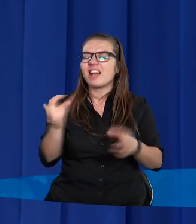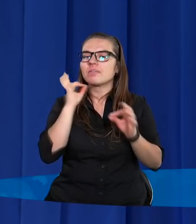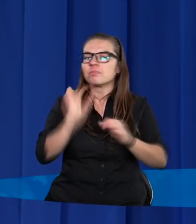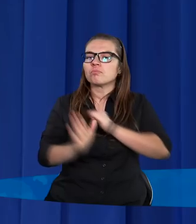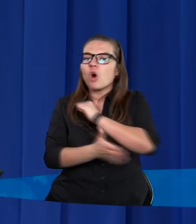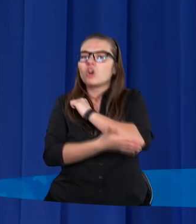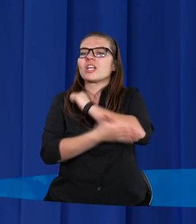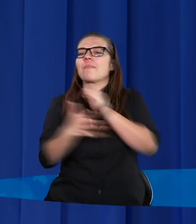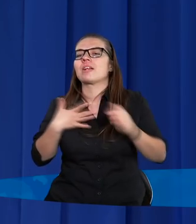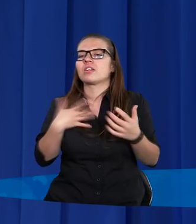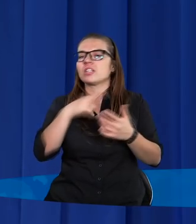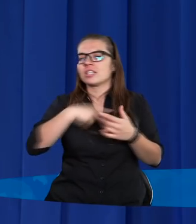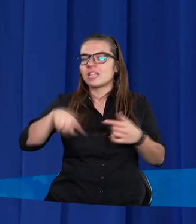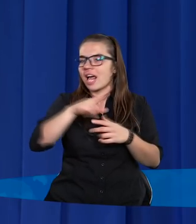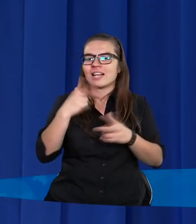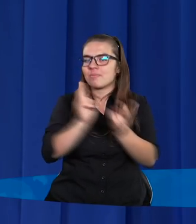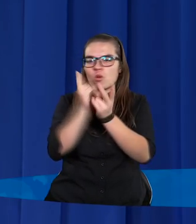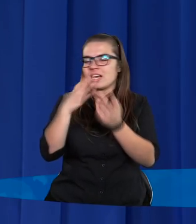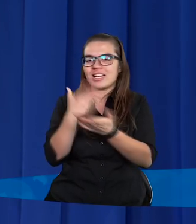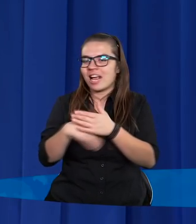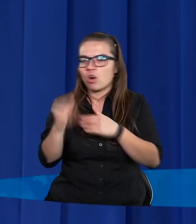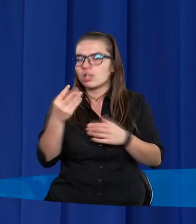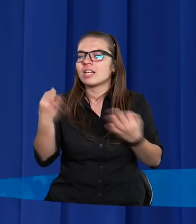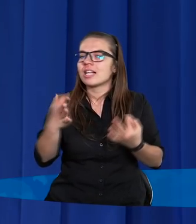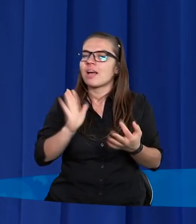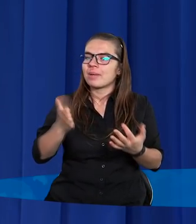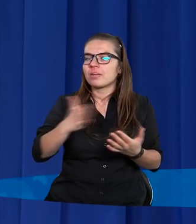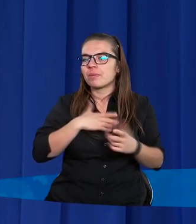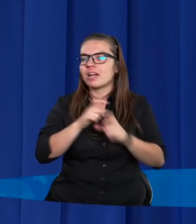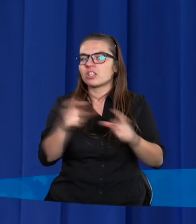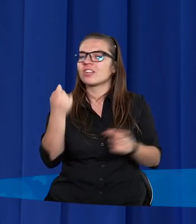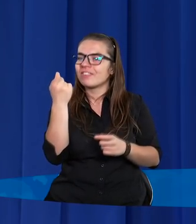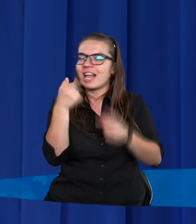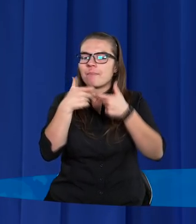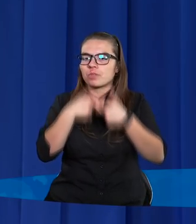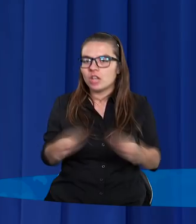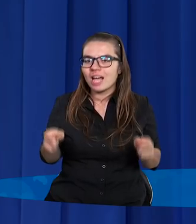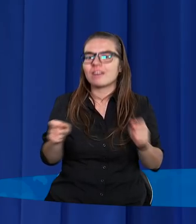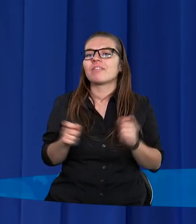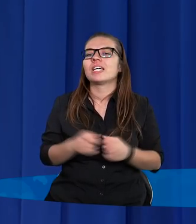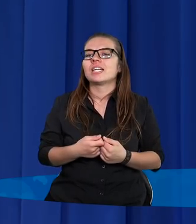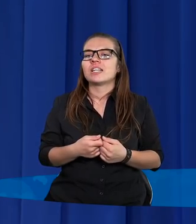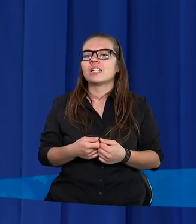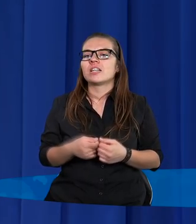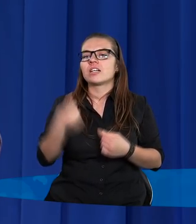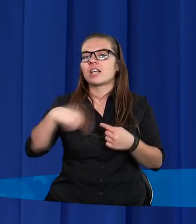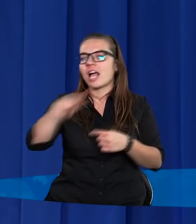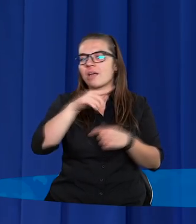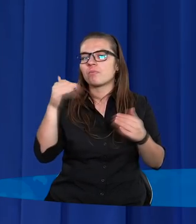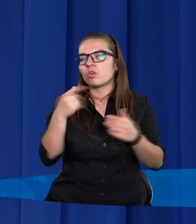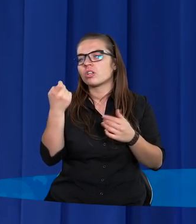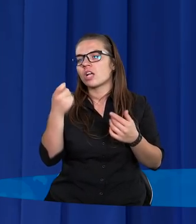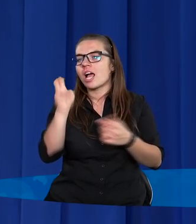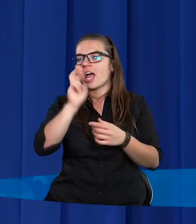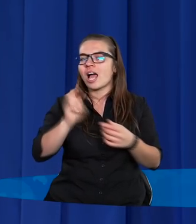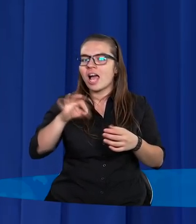pokrzepiające. Nasze spotkanie jeszcze się nie kończy. Teraz będziemy mieli chwilę przerwy. Dla Was być może, żeby